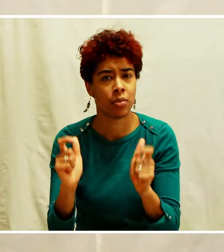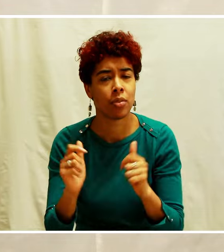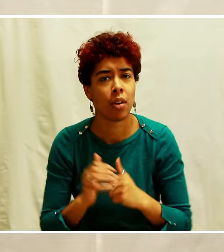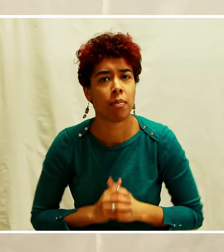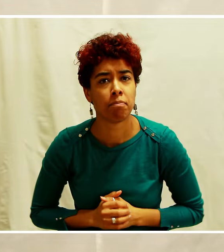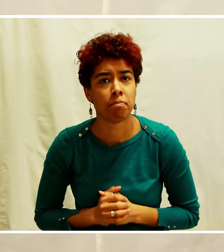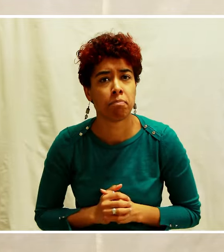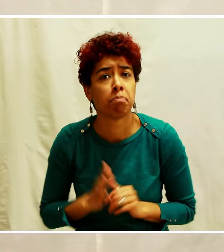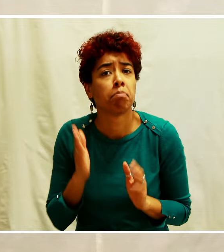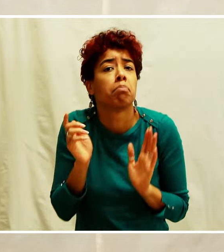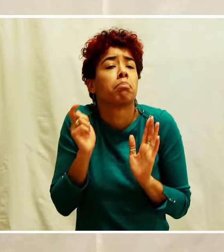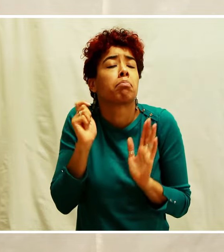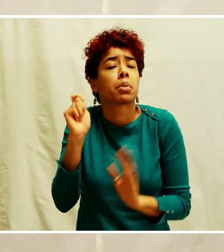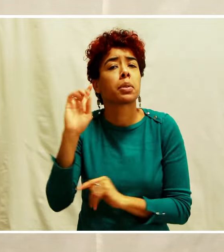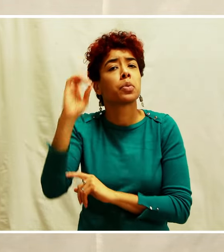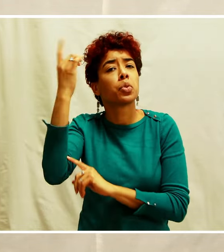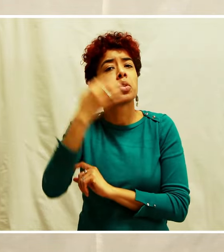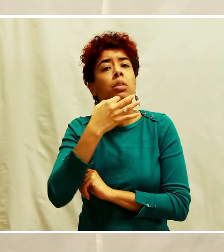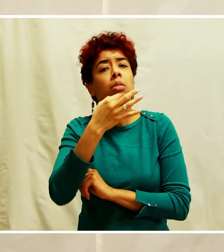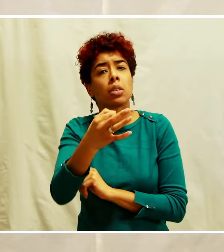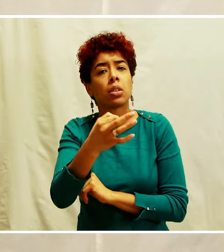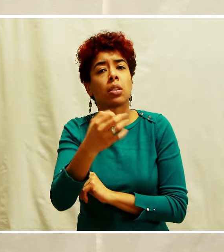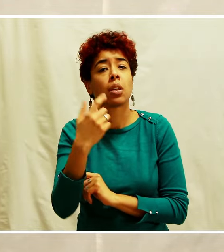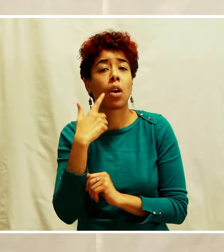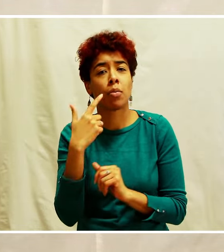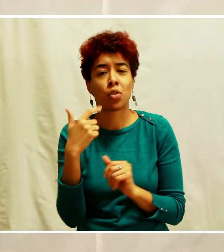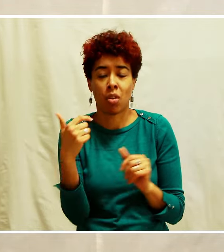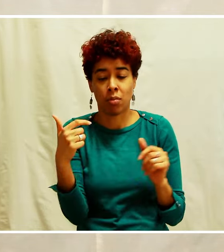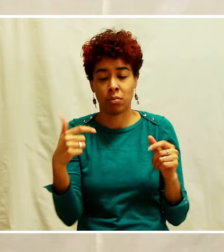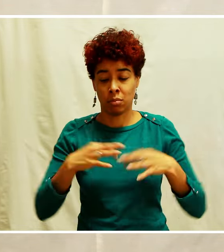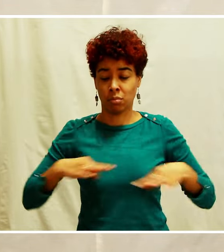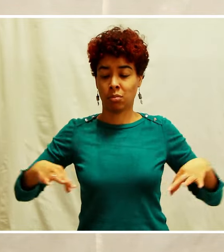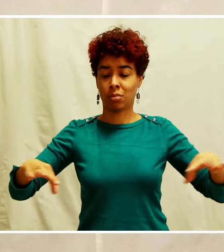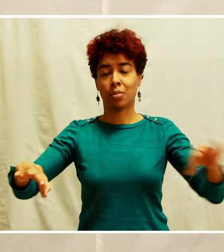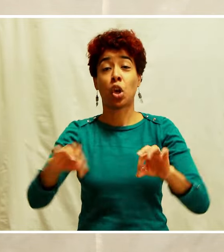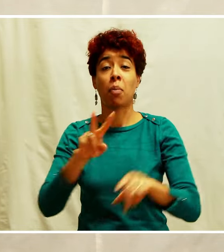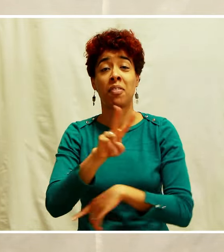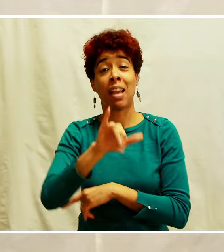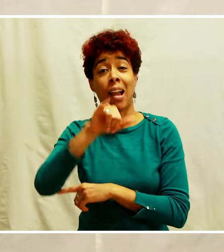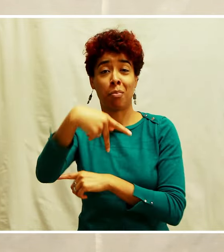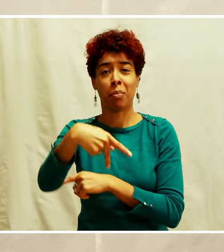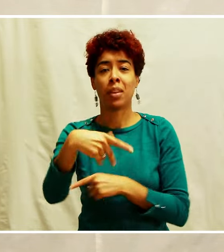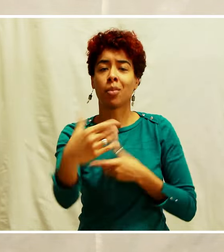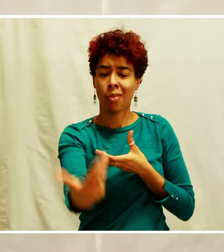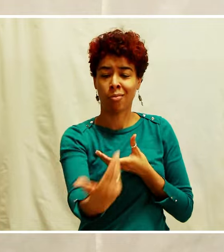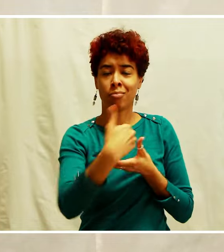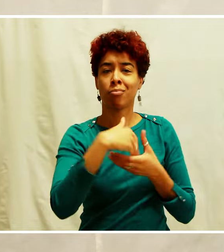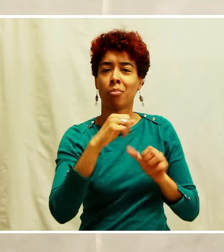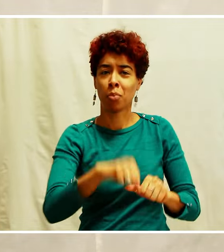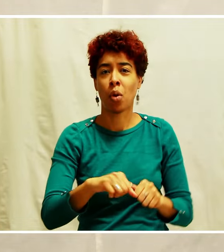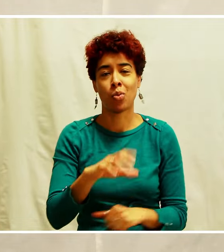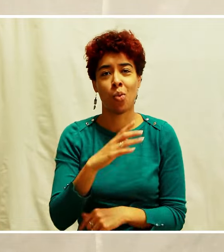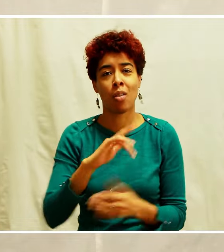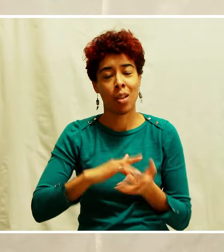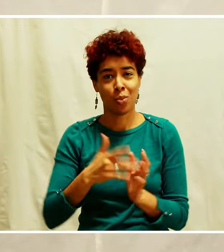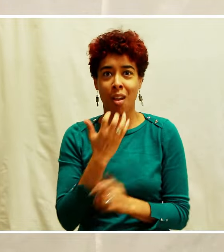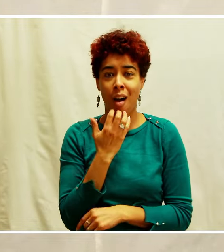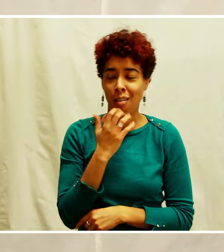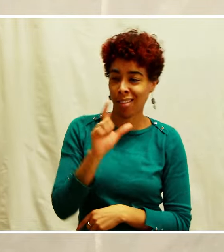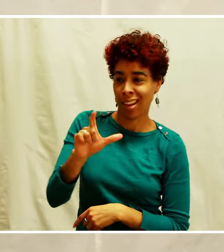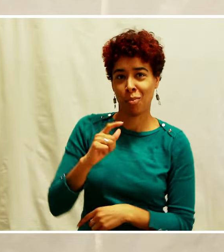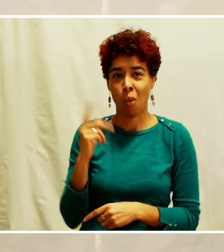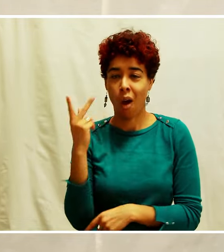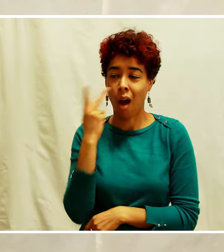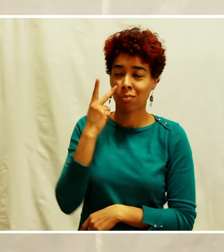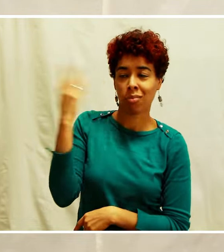eh bien, tu es intégré dans mon carré VIP. Vous savez que dans ce monde-là, on essaie tous d'intégrer le VIP, c'est-à-dire que fait bien, c'est